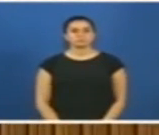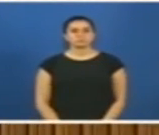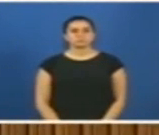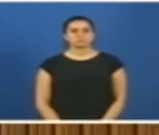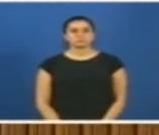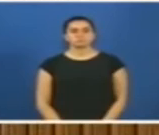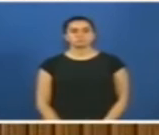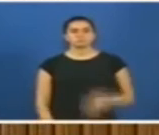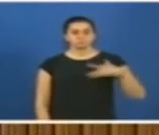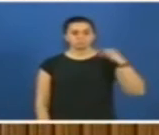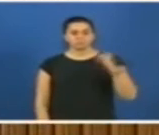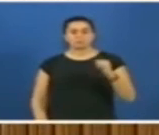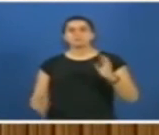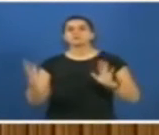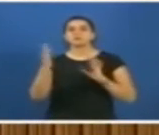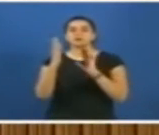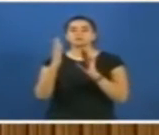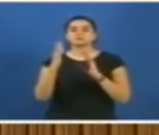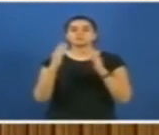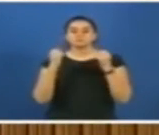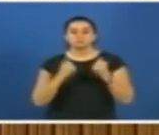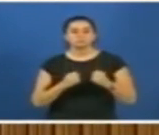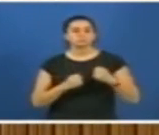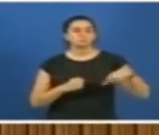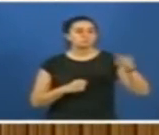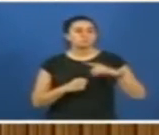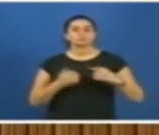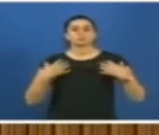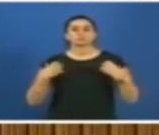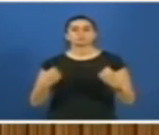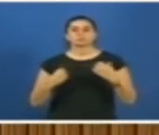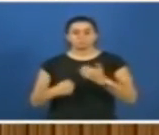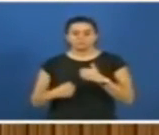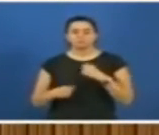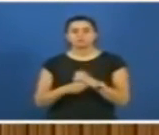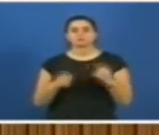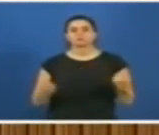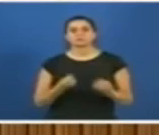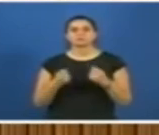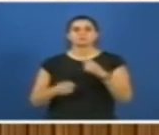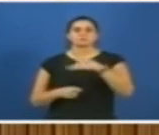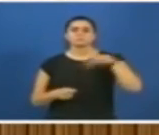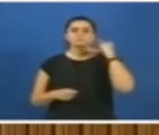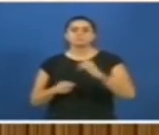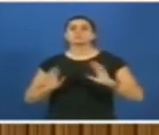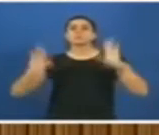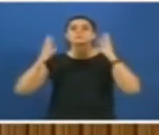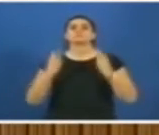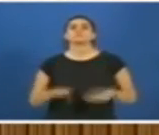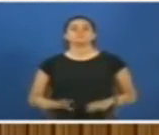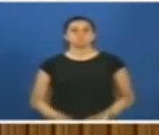Zalimin karşısında durmak mazlumun görevidir arkadaşlar. Bizim görevimizdir. Zalime teslim olmayacağız.